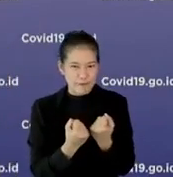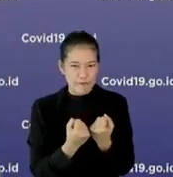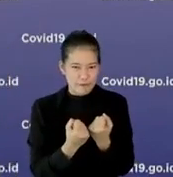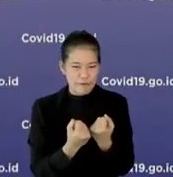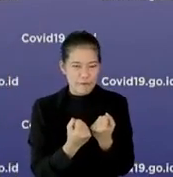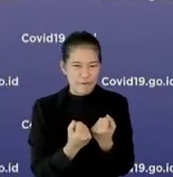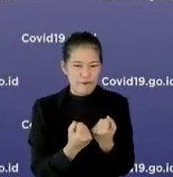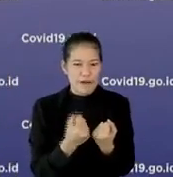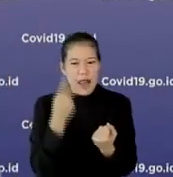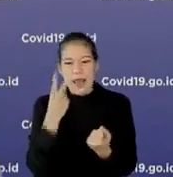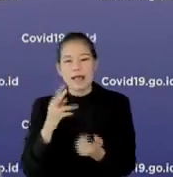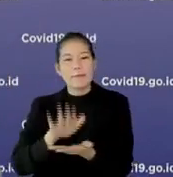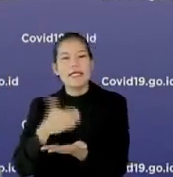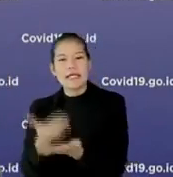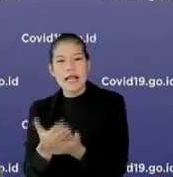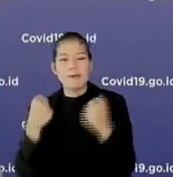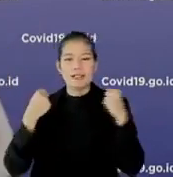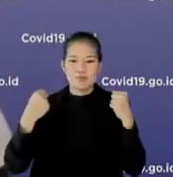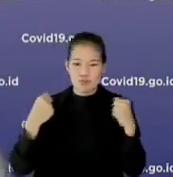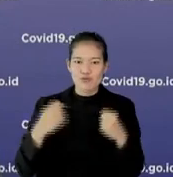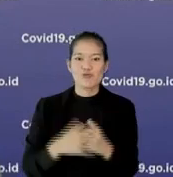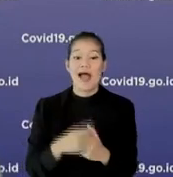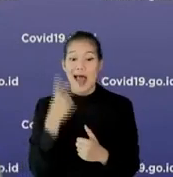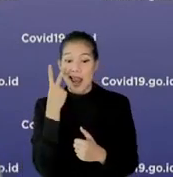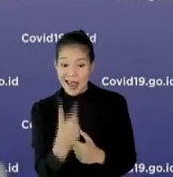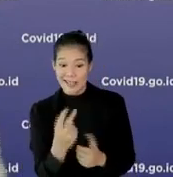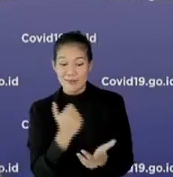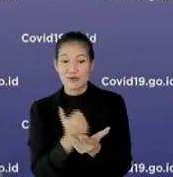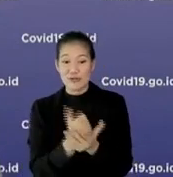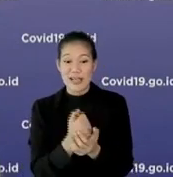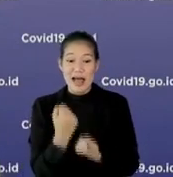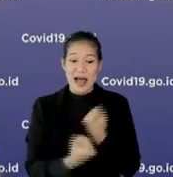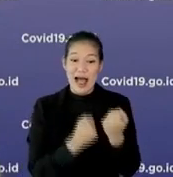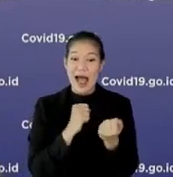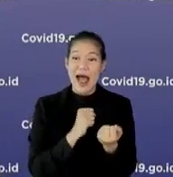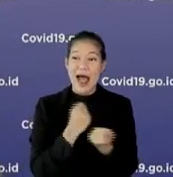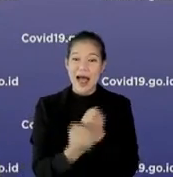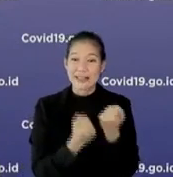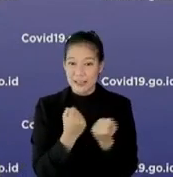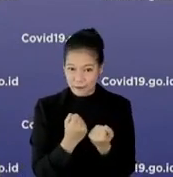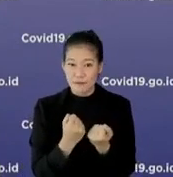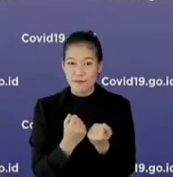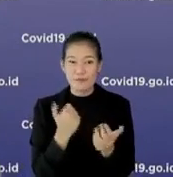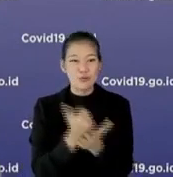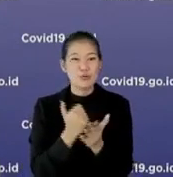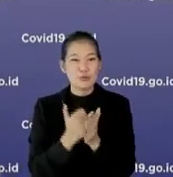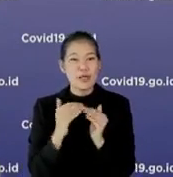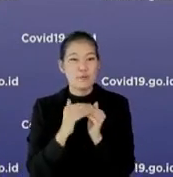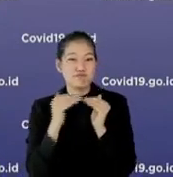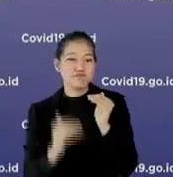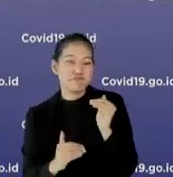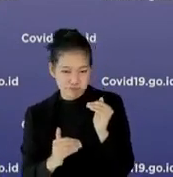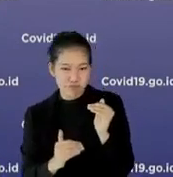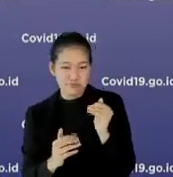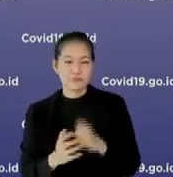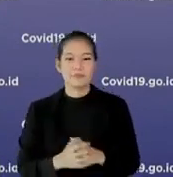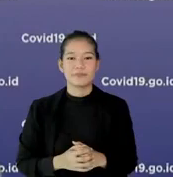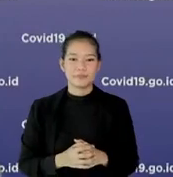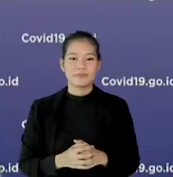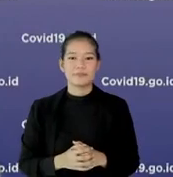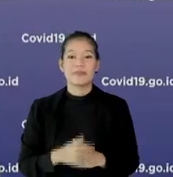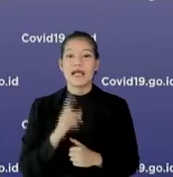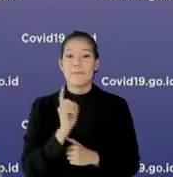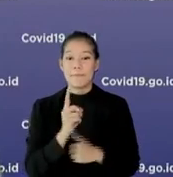dikurang yang sembuh dan yang meninggal. Ternyata, kita temukan sebenarnya jumlah kasus aktif, kita bisa jadi jauh lebih kecil daripada jumlah angka yang ada sekarang.